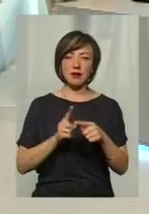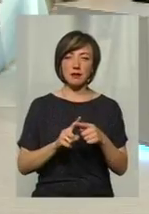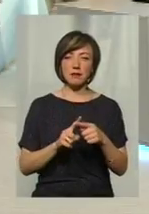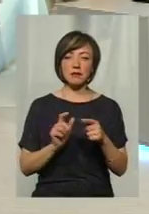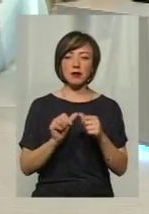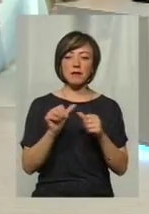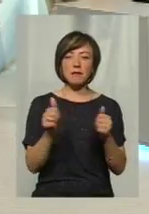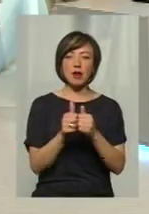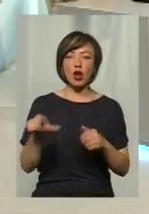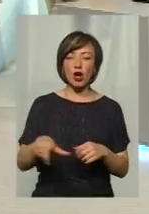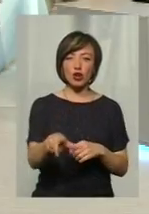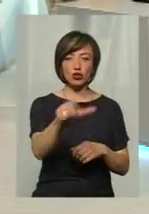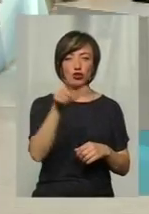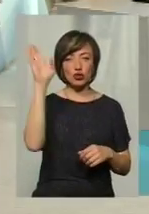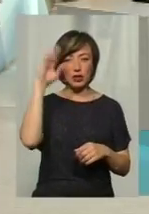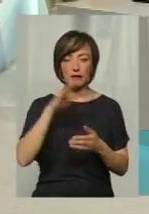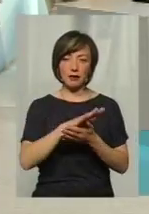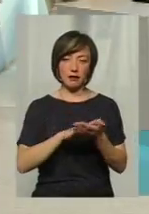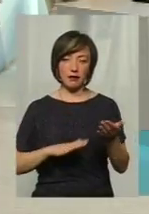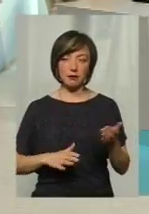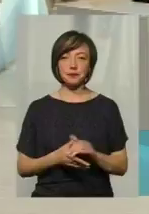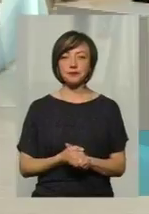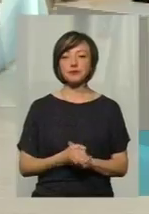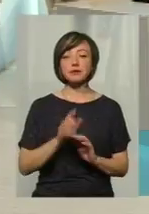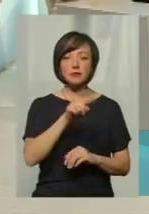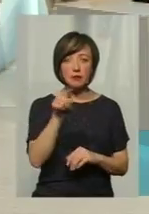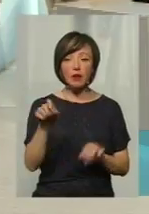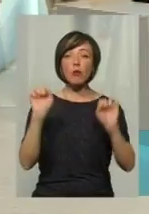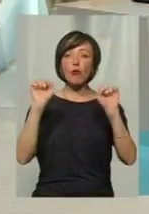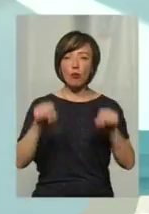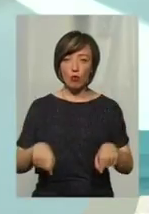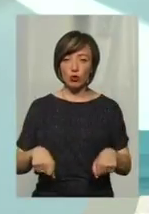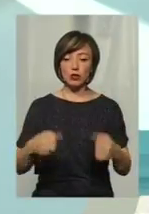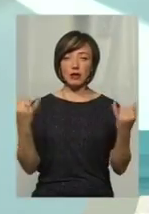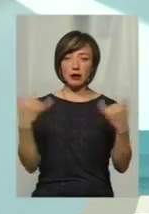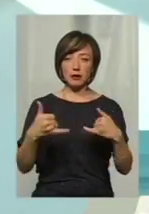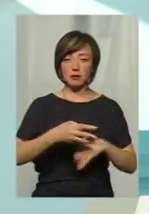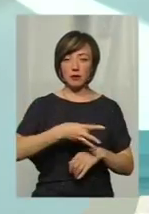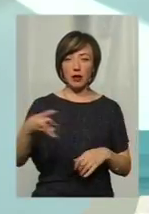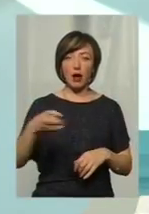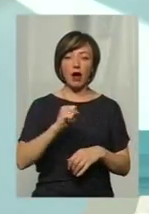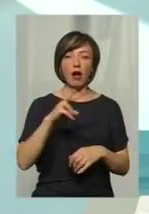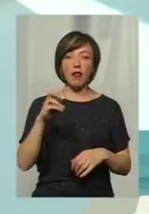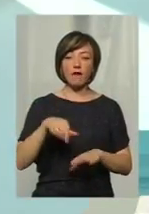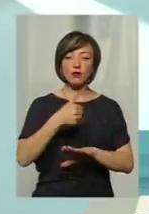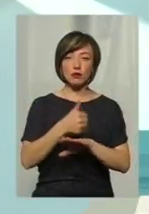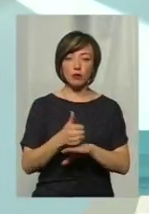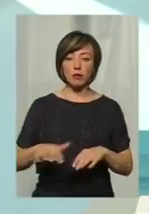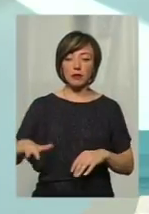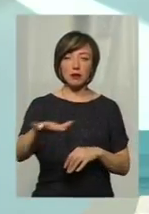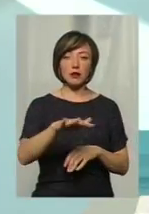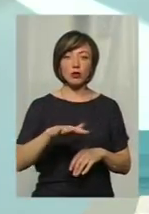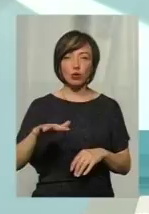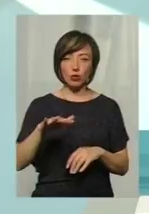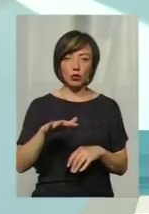десь заплавах річок і так далі. Там можна внести і гербіциди, але в основному, якщо це буде на території